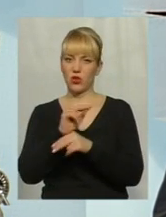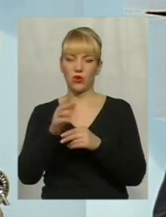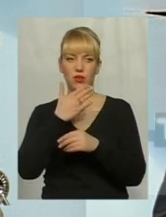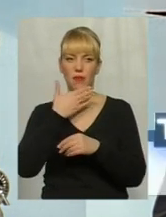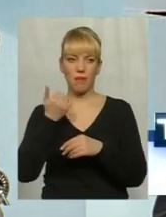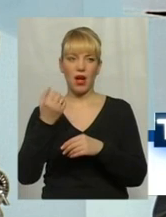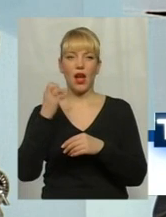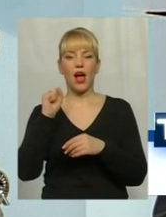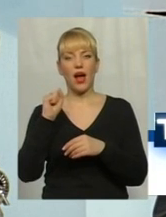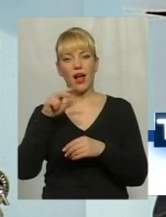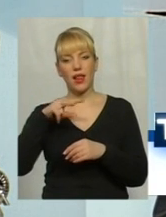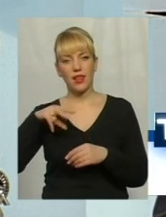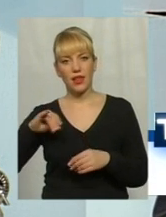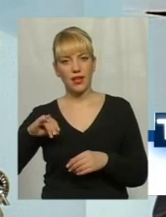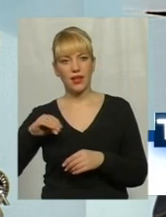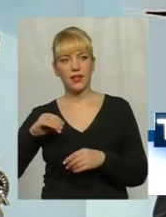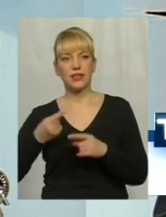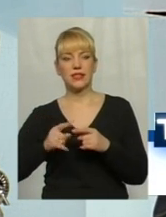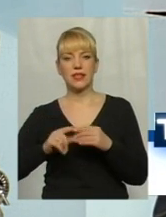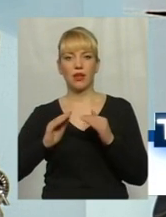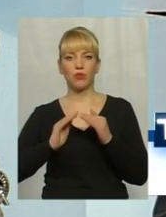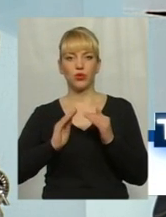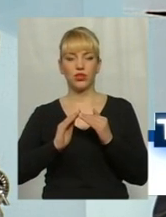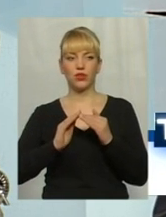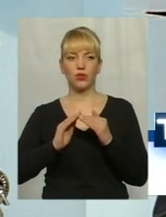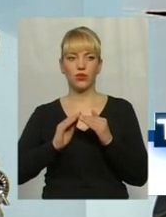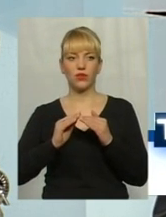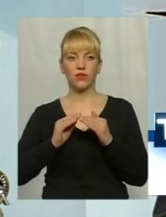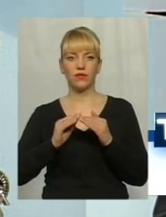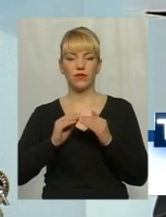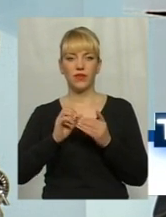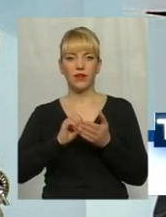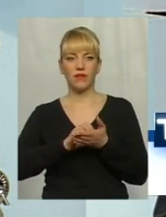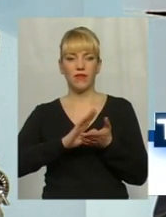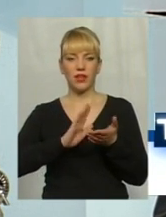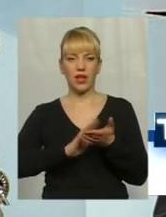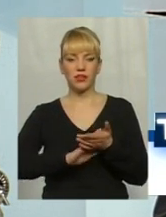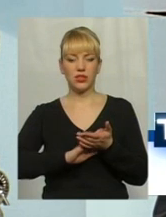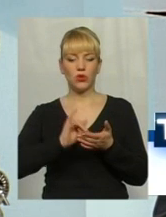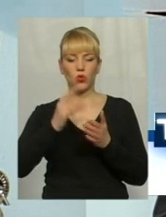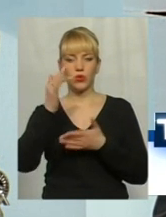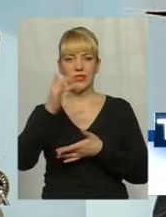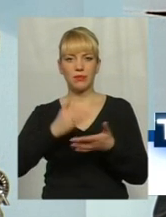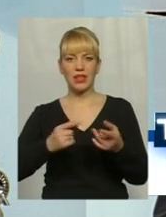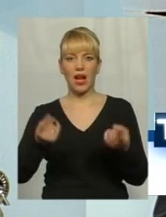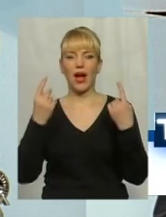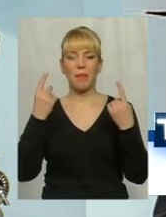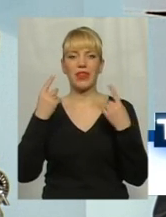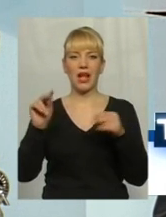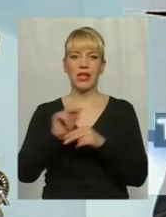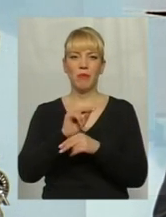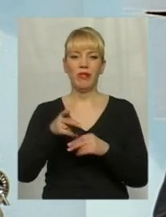цей будинок вкладено в титульні списки на капітальний ремонт. І в